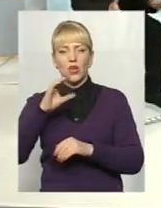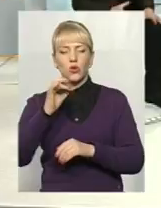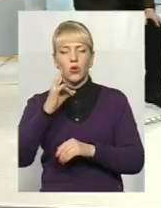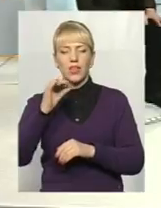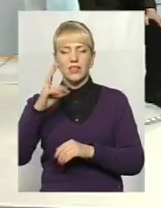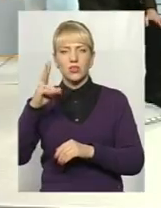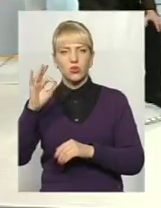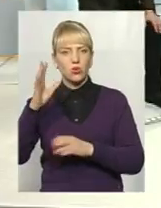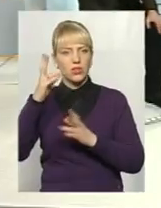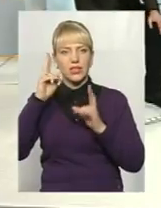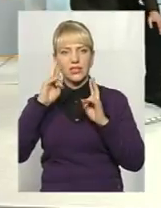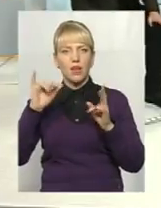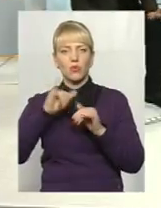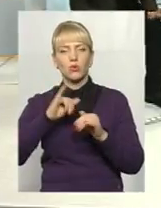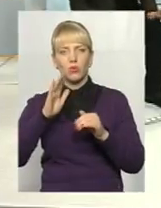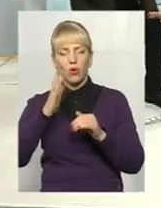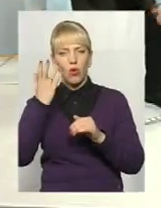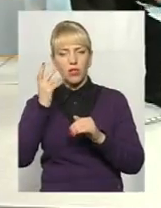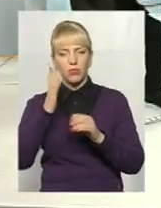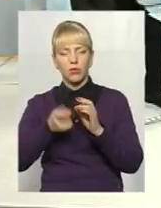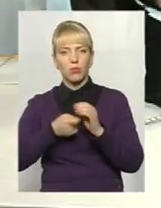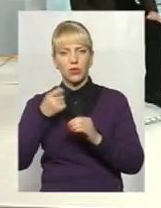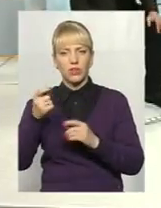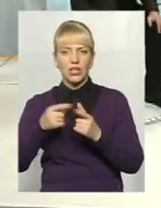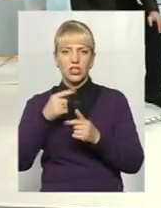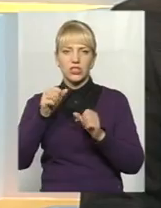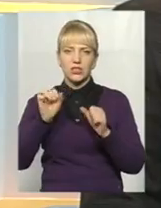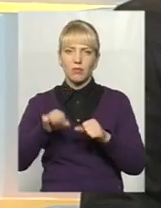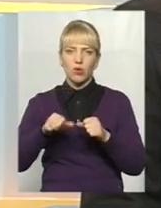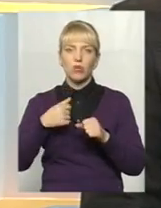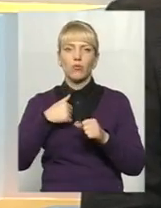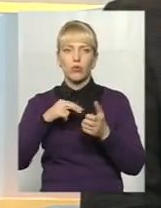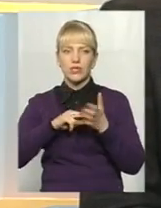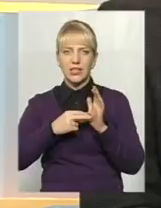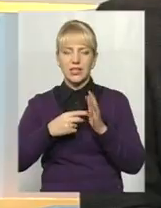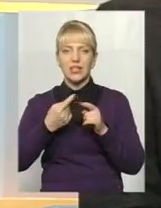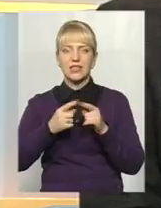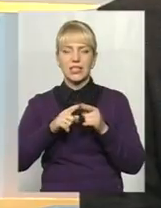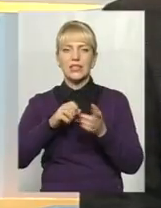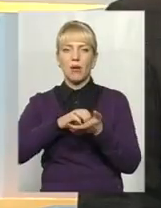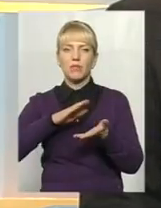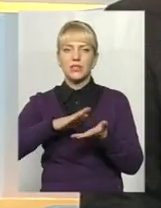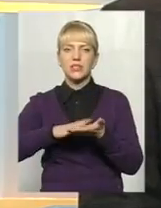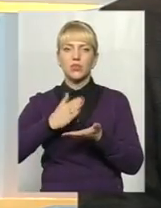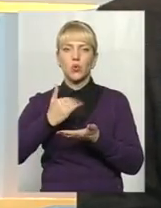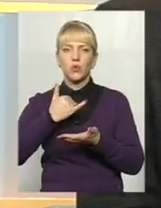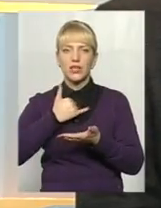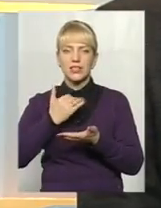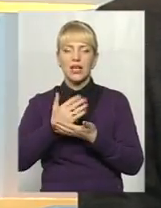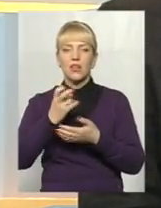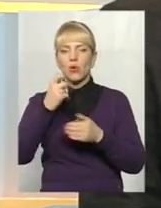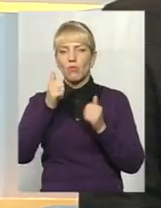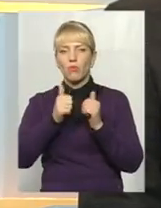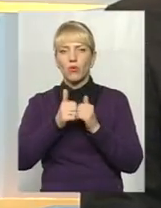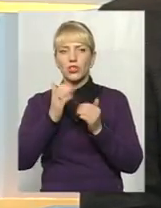знаємо, коли зможемо подаватися і чи зможемо, хоча в нас в стратегії це записано, але в нас поруч за два кілометри є